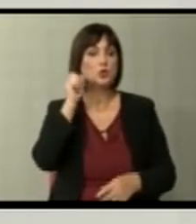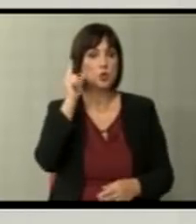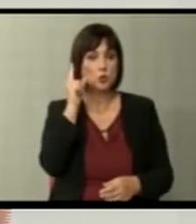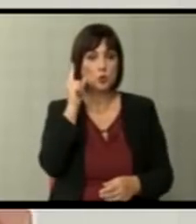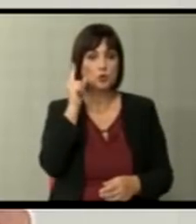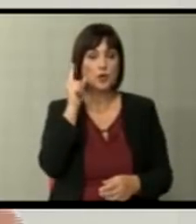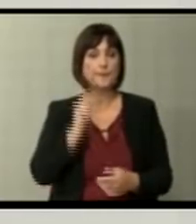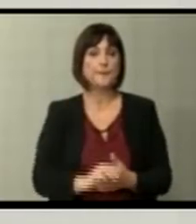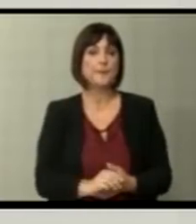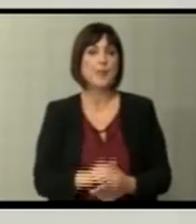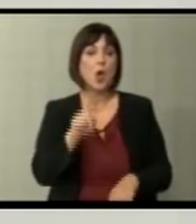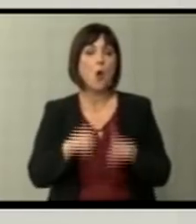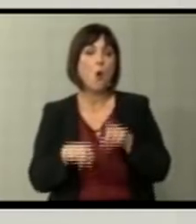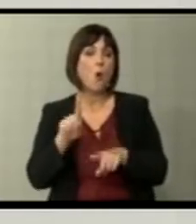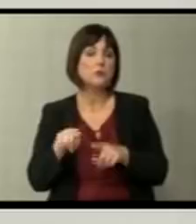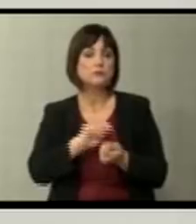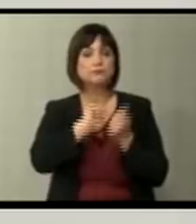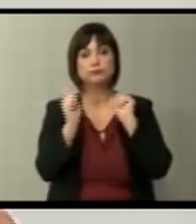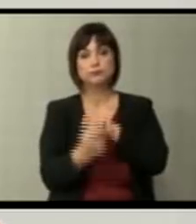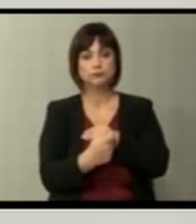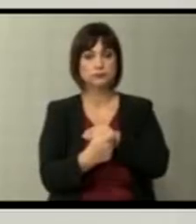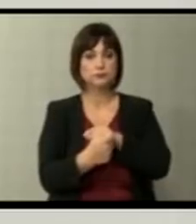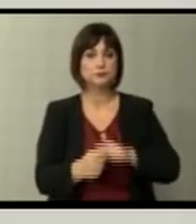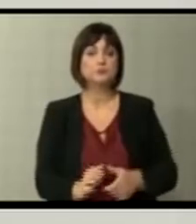одреден пресвет.